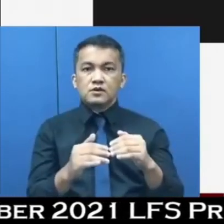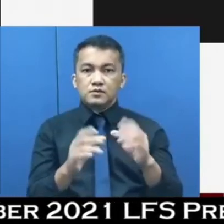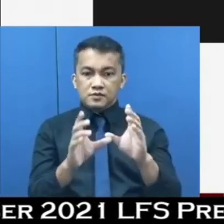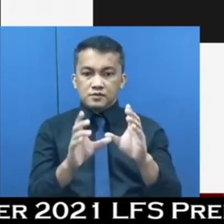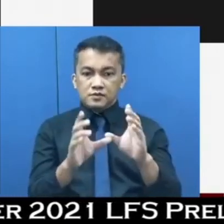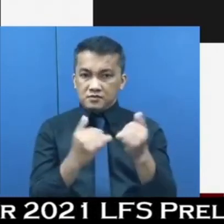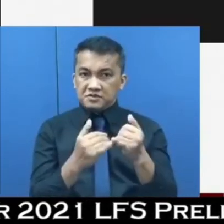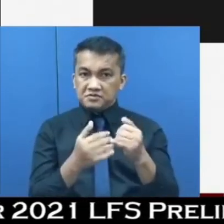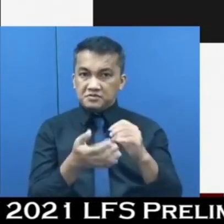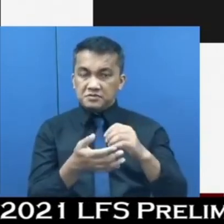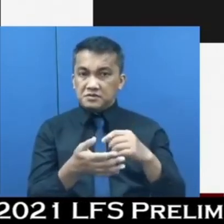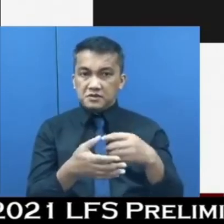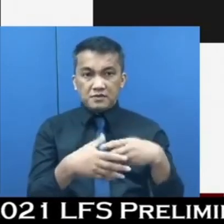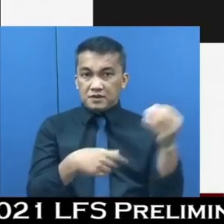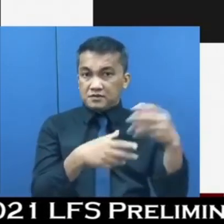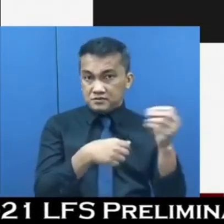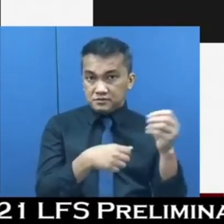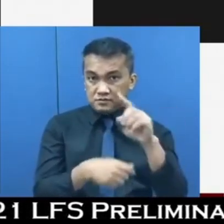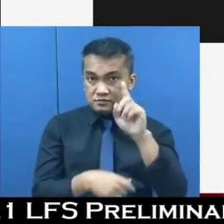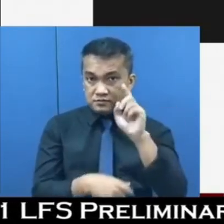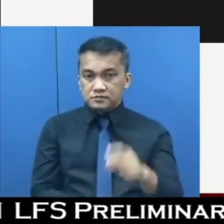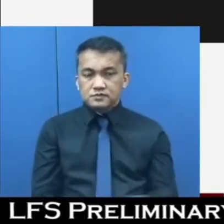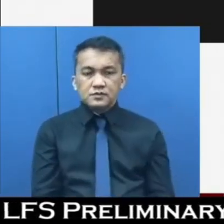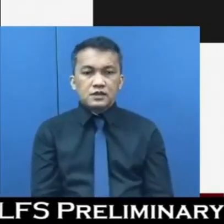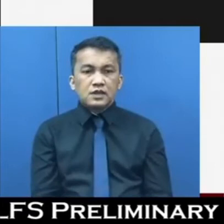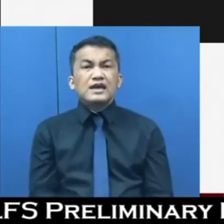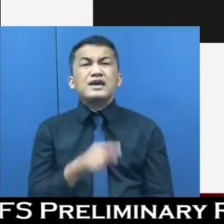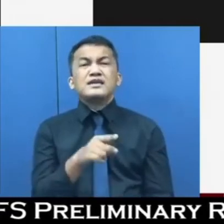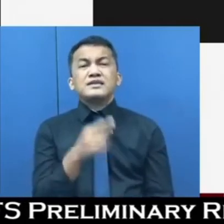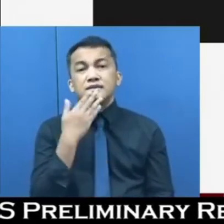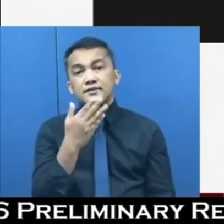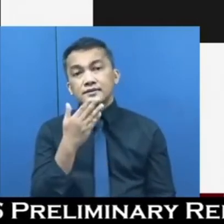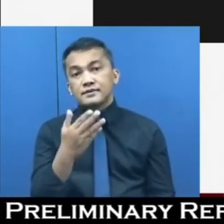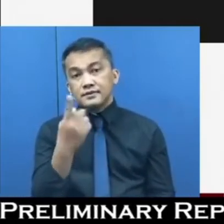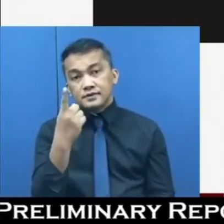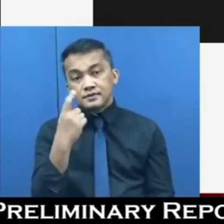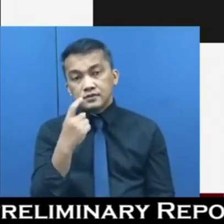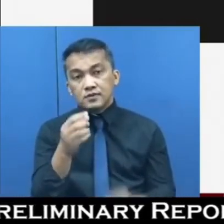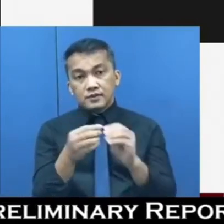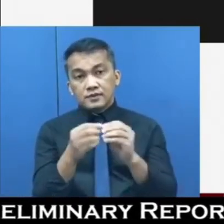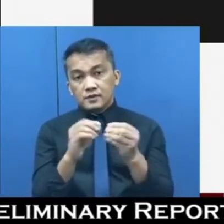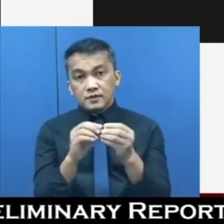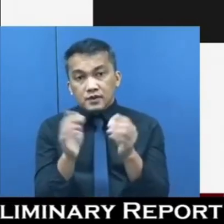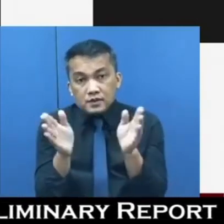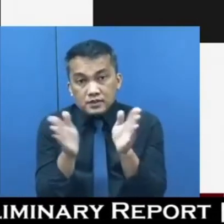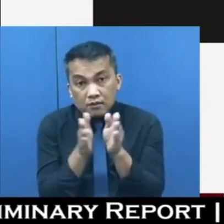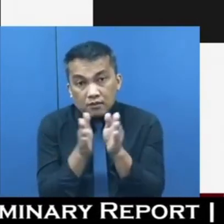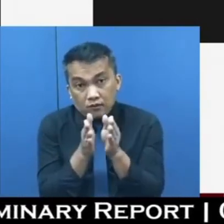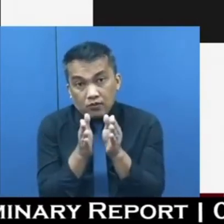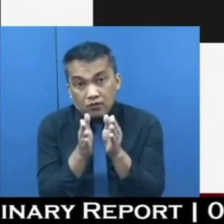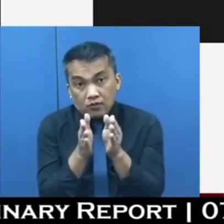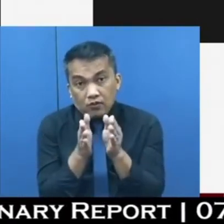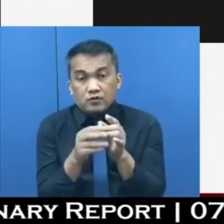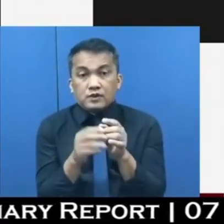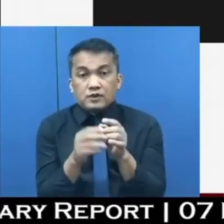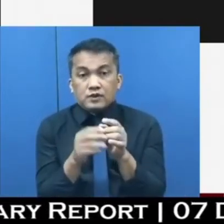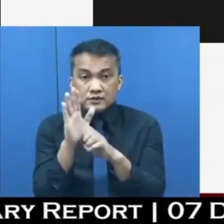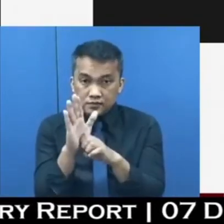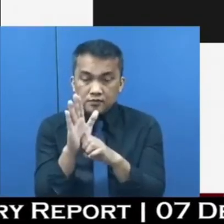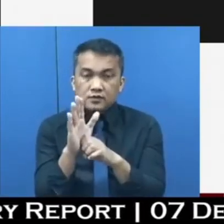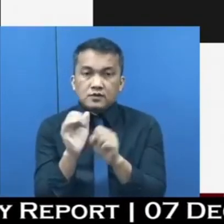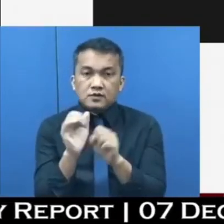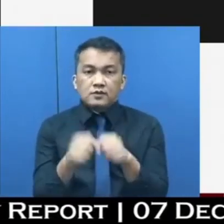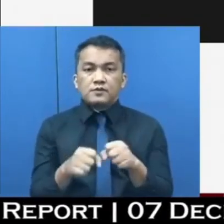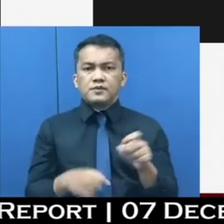thank you very much for that question ito yung mga numbers pero dahil maliit yung ating sample pwede